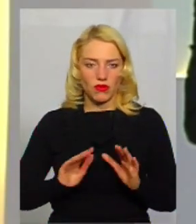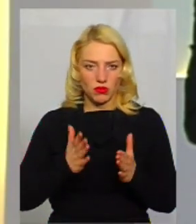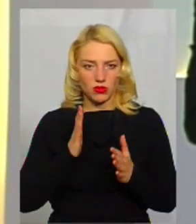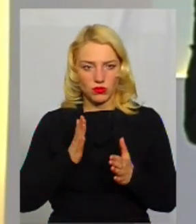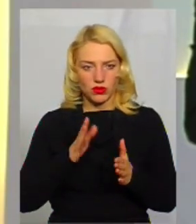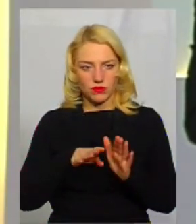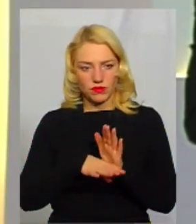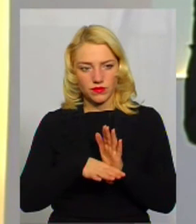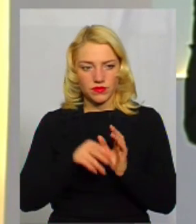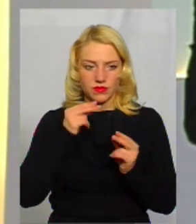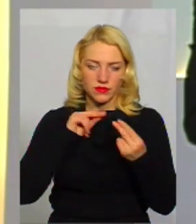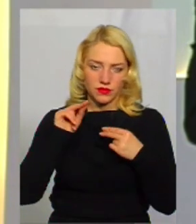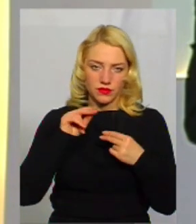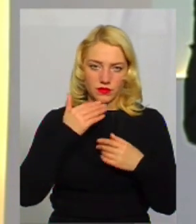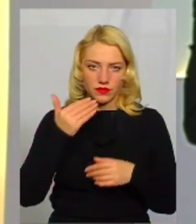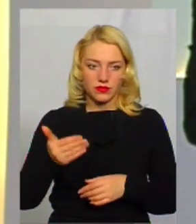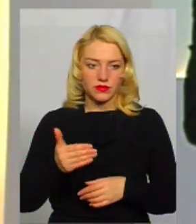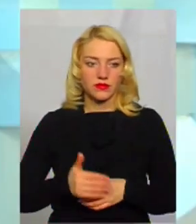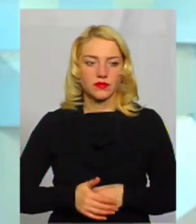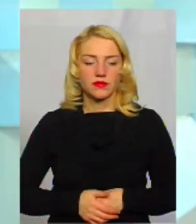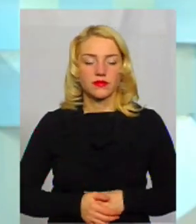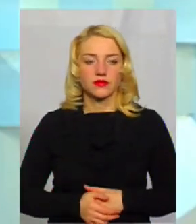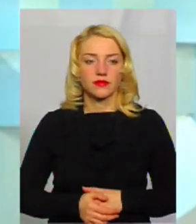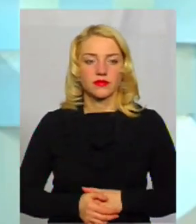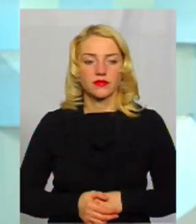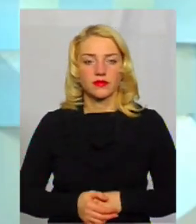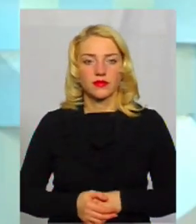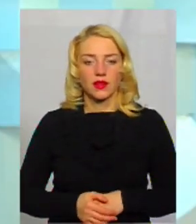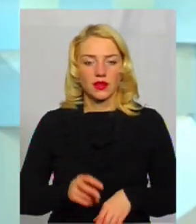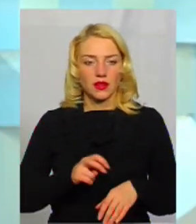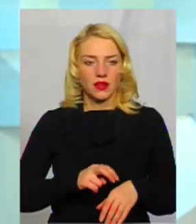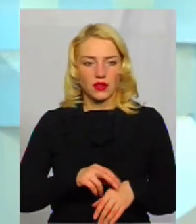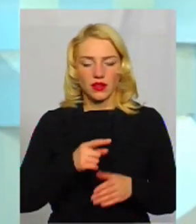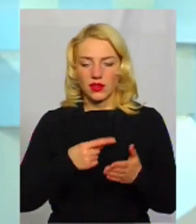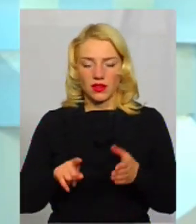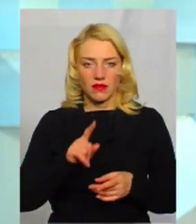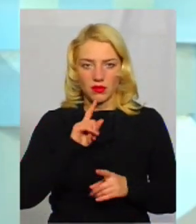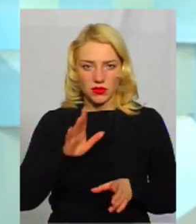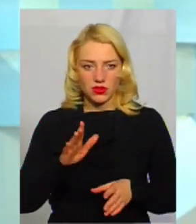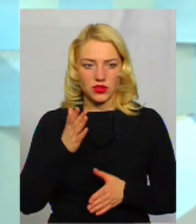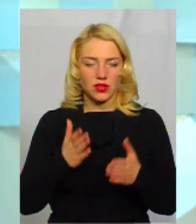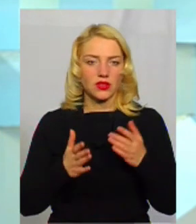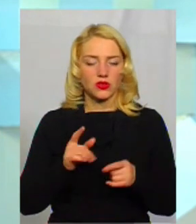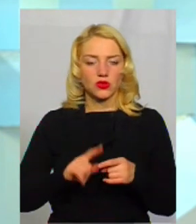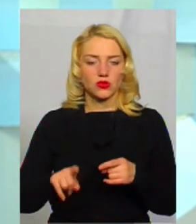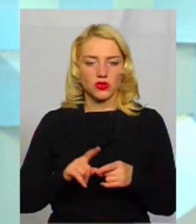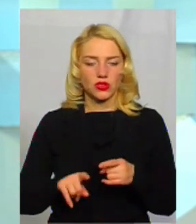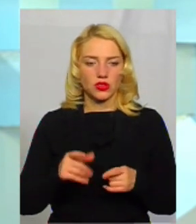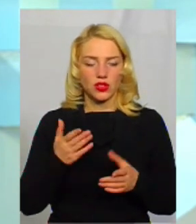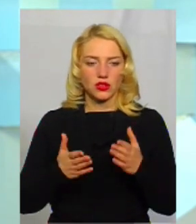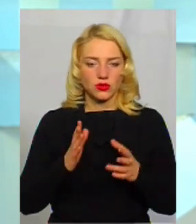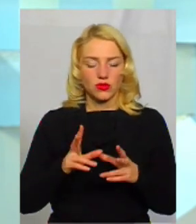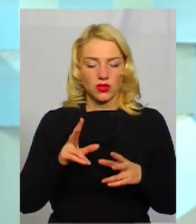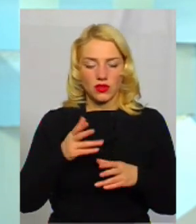покращується чи погіршується? Лікар не випише, якщо скоріше, якщо не